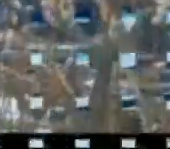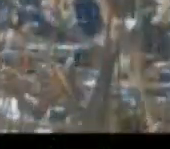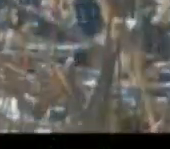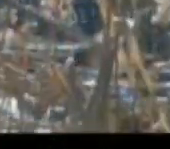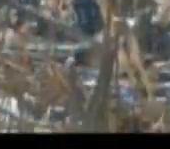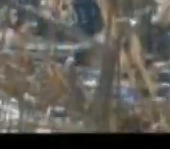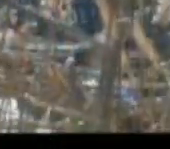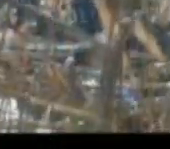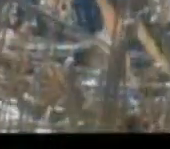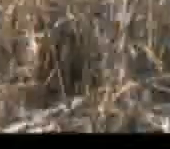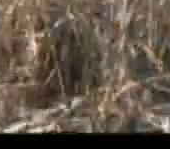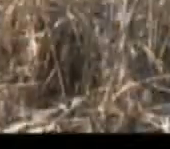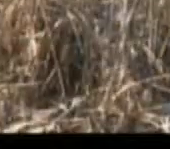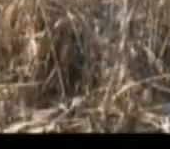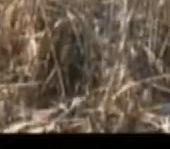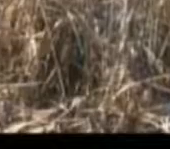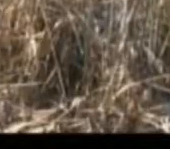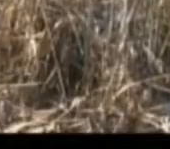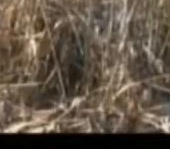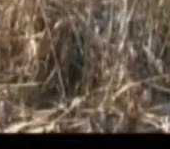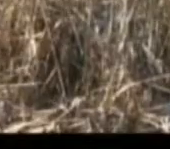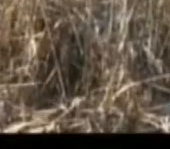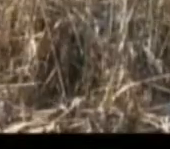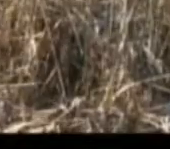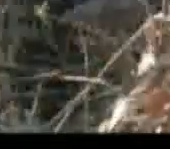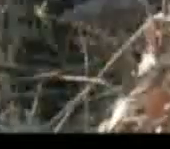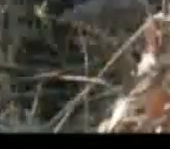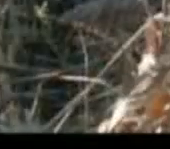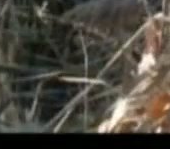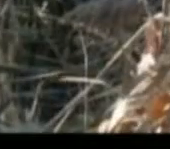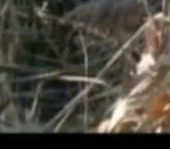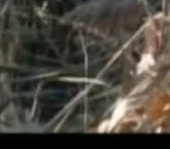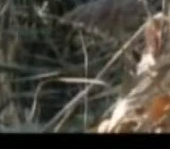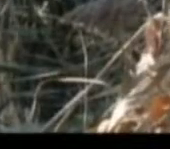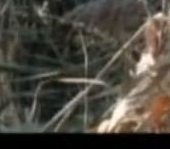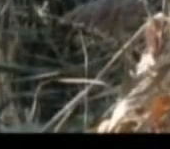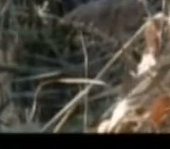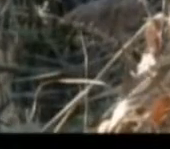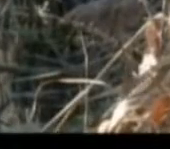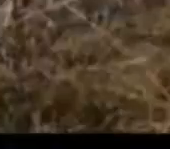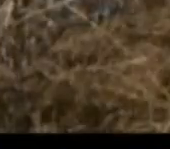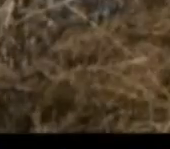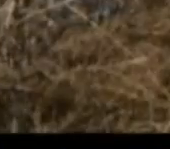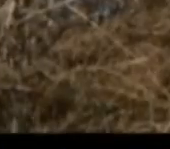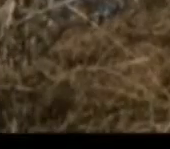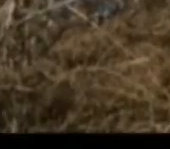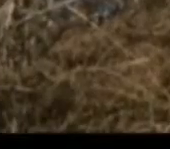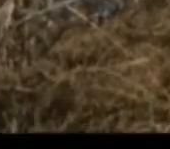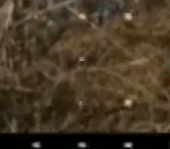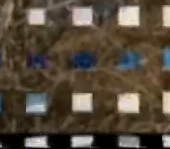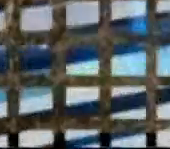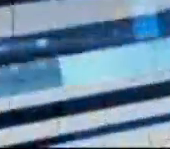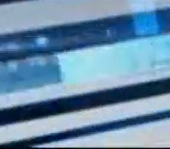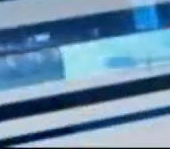Жители дачного массива поселка Мирны бьют тревогу. Их дома может затопить родниковая вода.